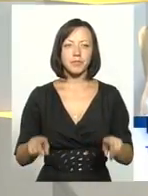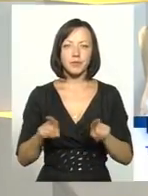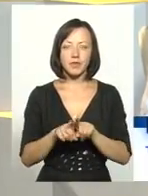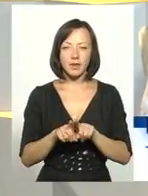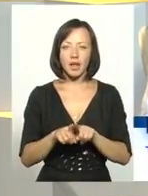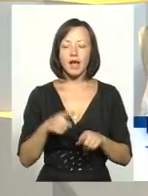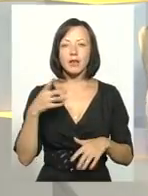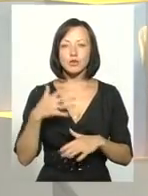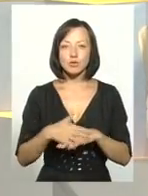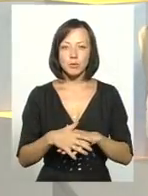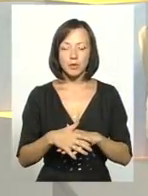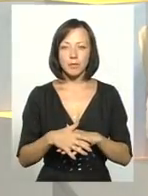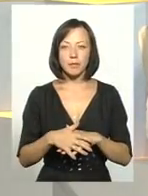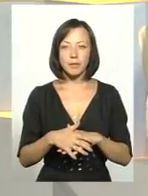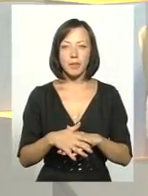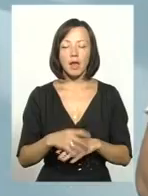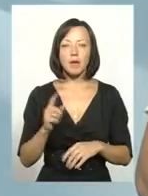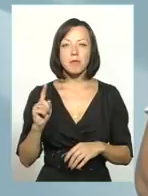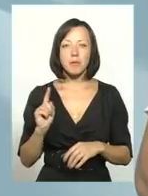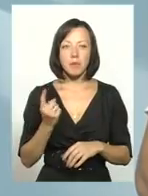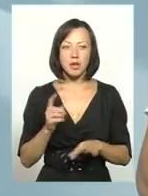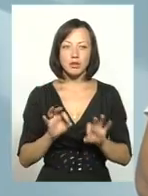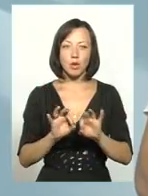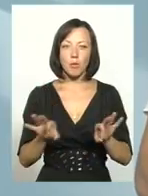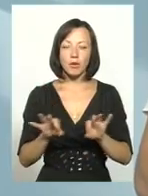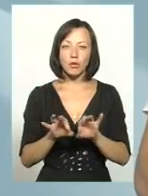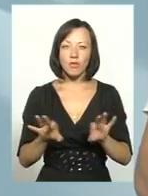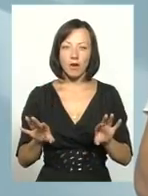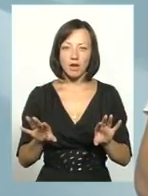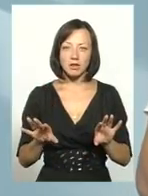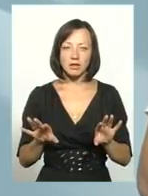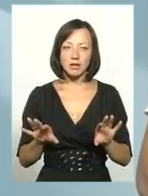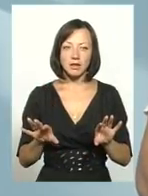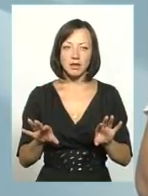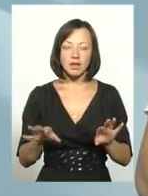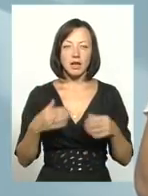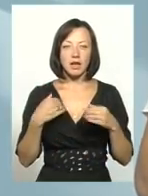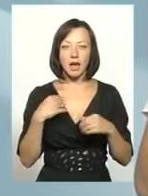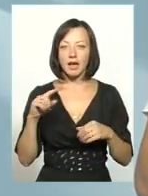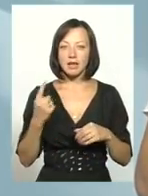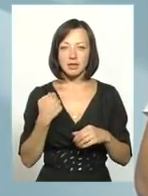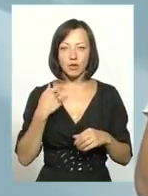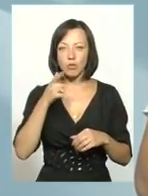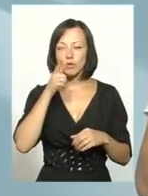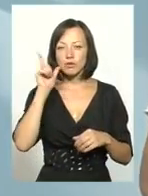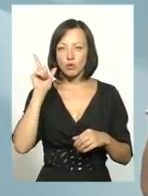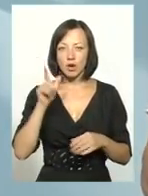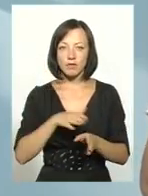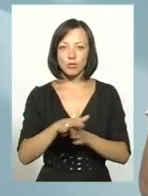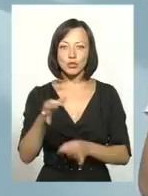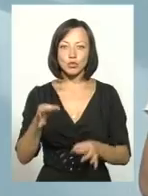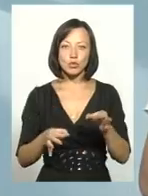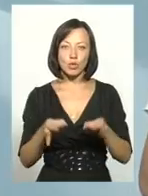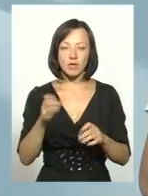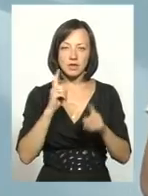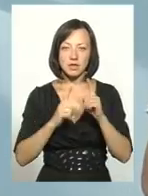коментарі, будь ласка. По-перше, коментувати. Я єдине знаю, що позавчора відбулося судове засідання. Там є